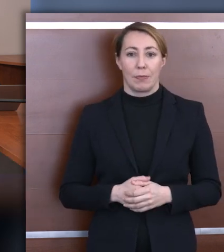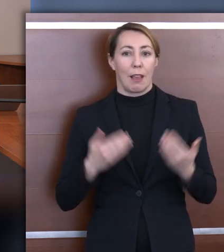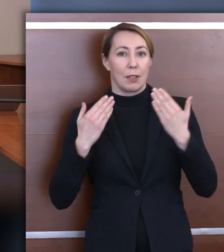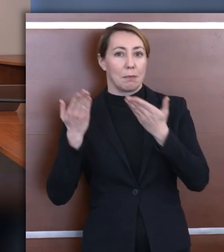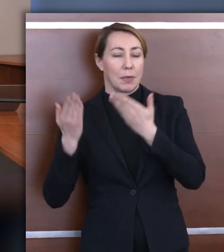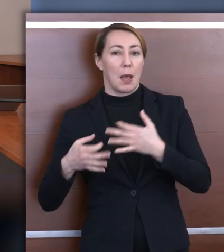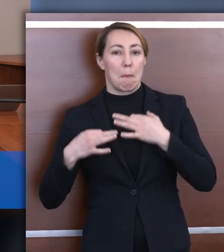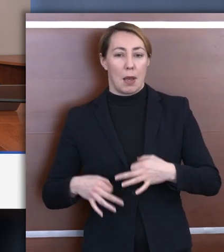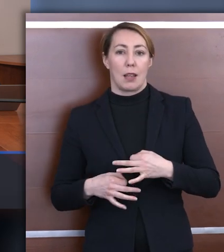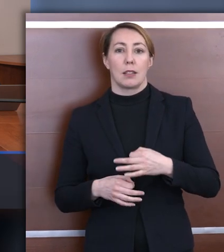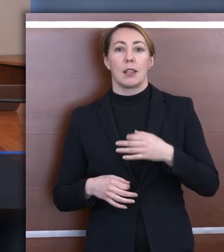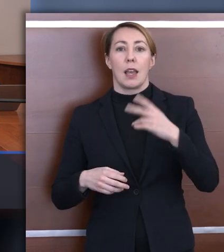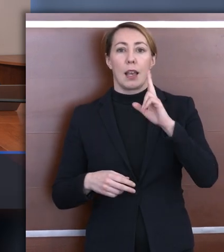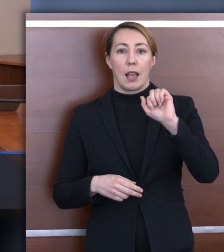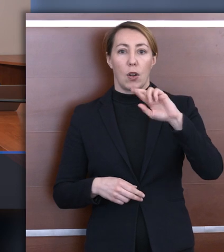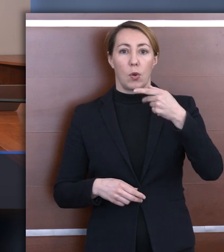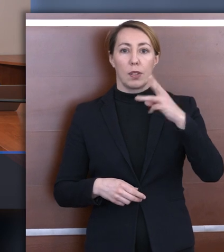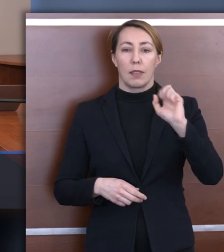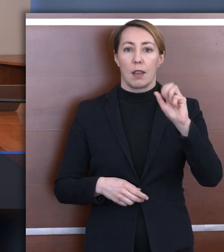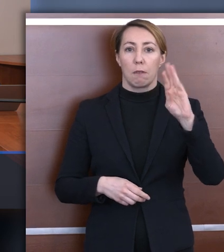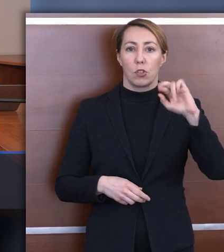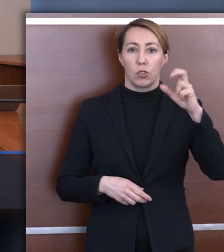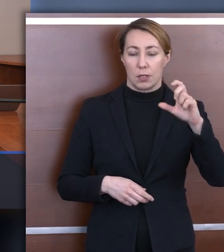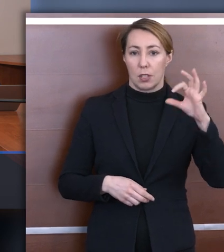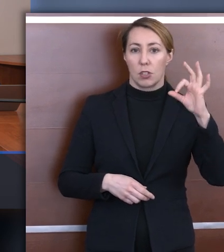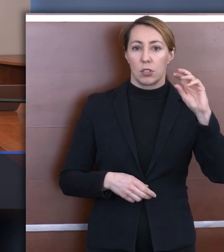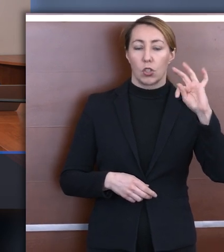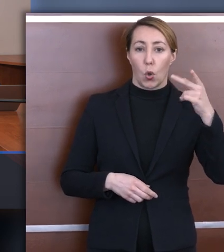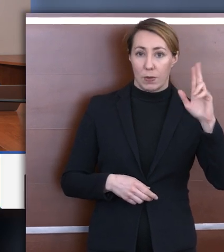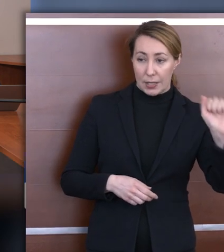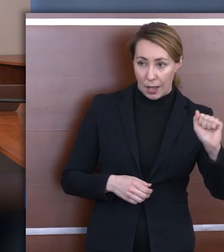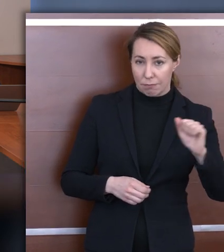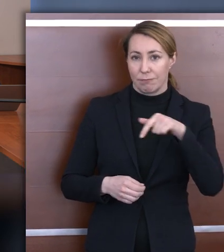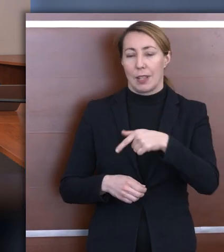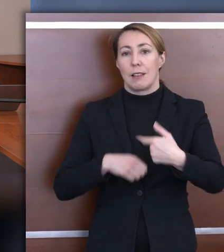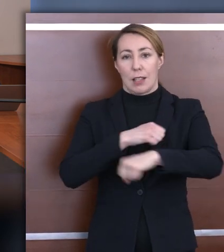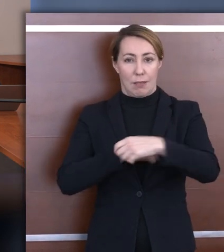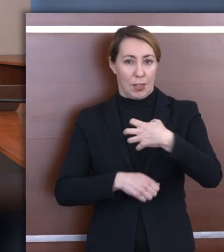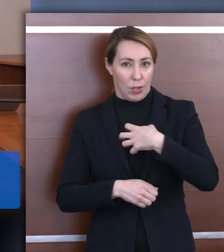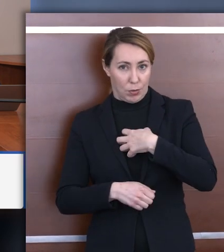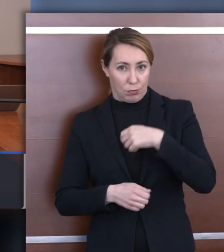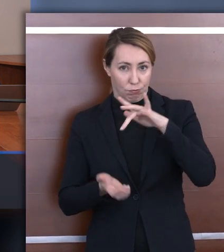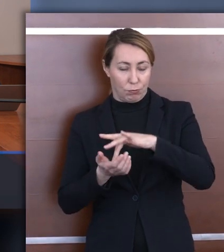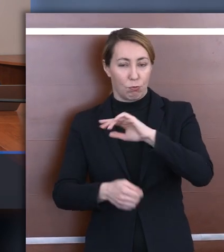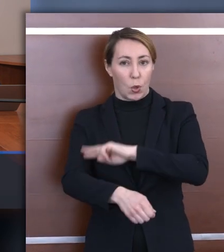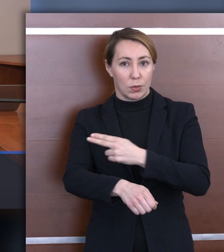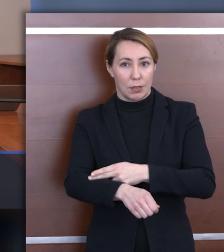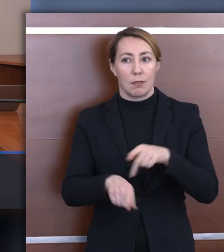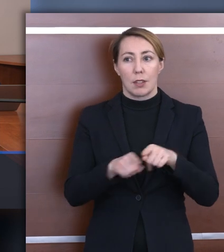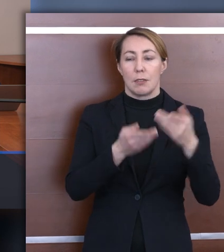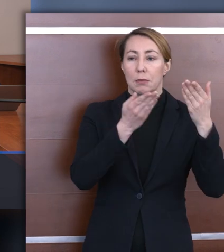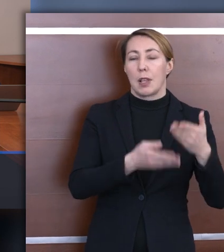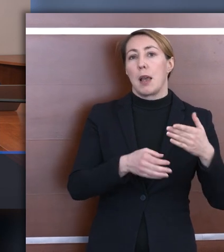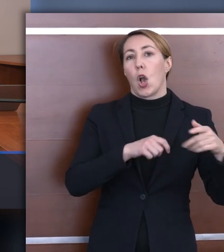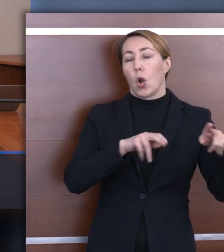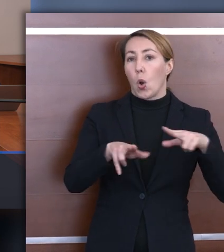panią Karolinę Wierszyc-Sitkowską, wicedyrektor delegatury NIK w Poznaniu. Witam. Oraz witam Joannę Kozak, doradcę ekonomicznego i